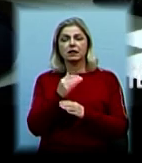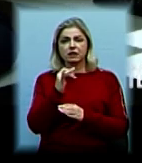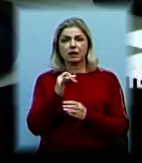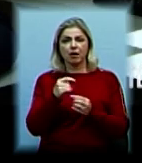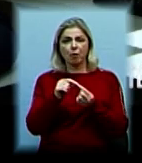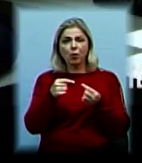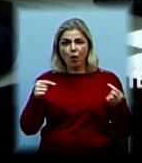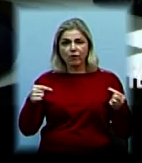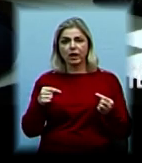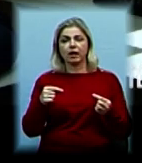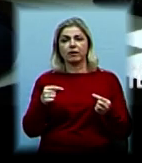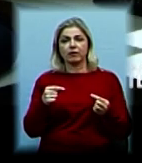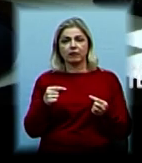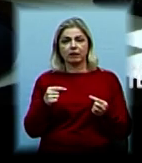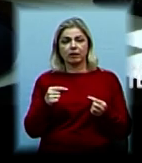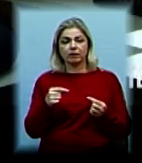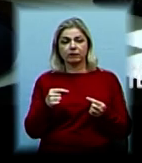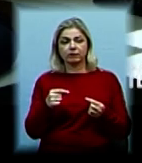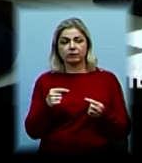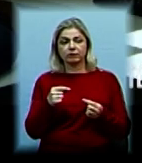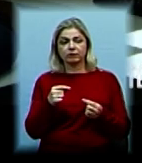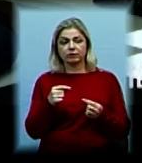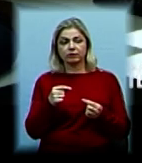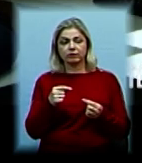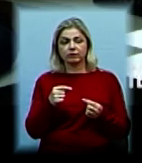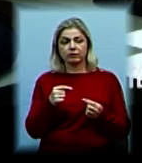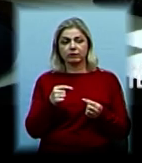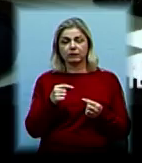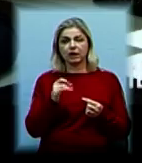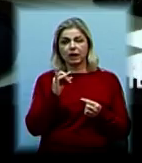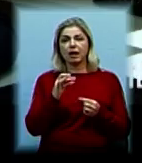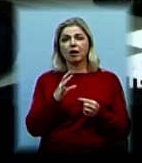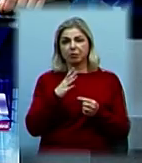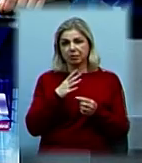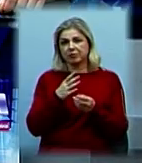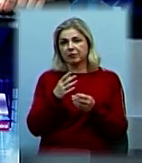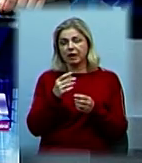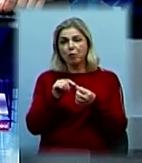через детонатор давали імпульс для підриву.